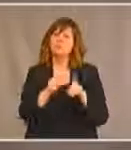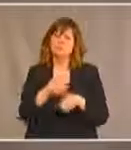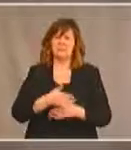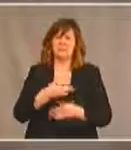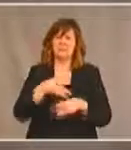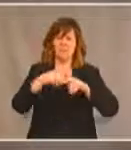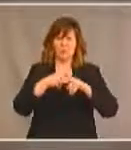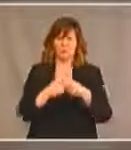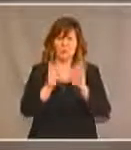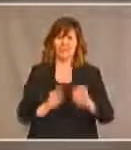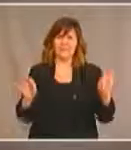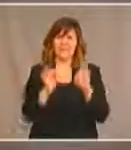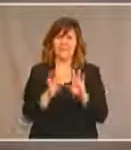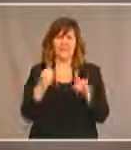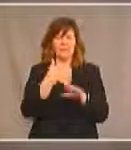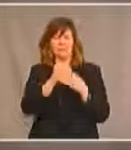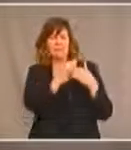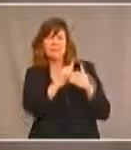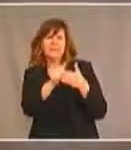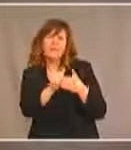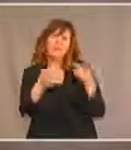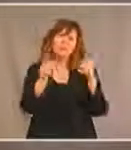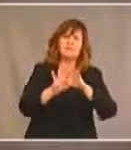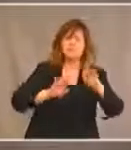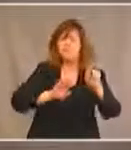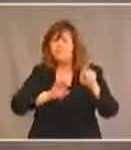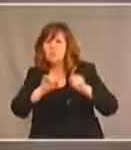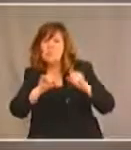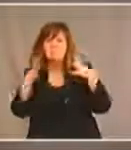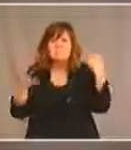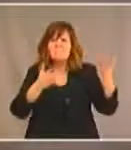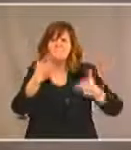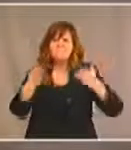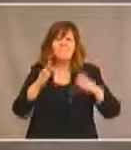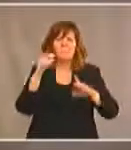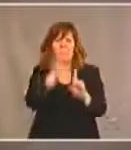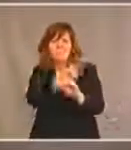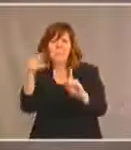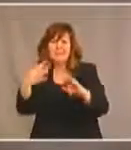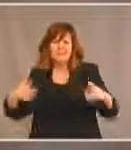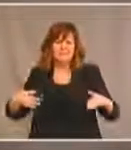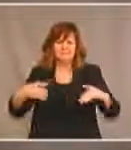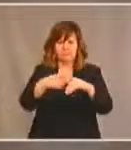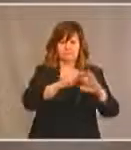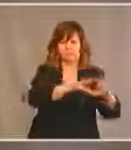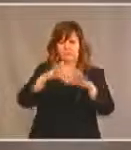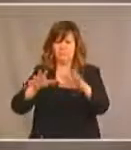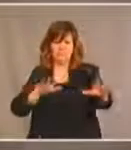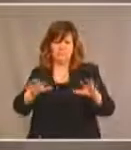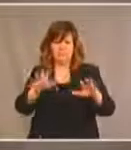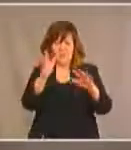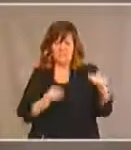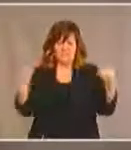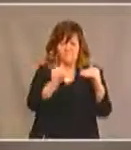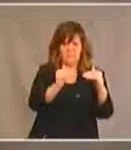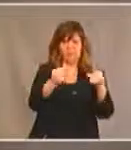pour guider et orienter la perspective intersectionnelle sur la parité sexuelle